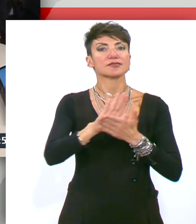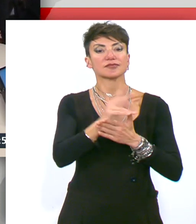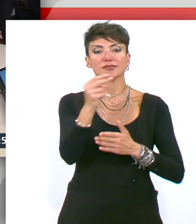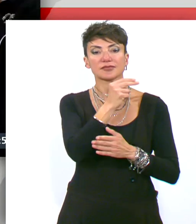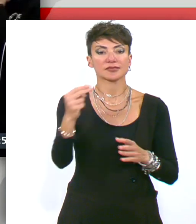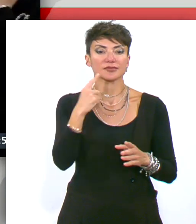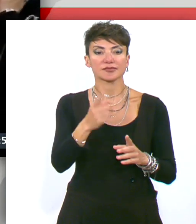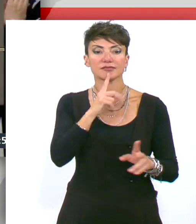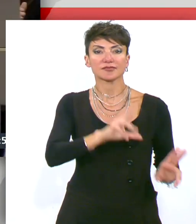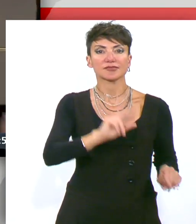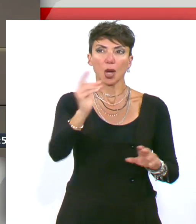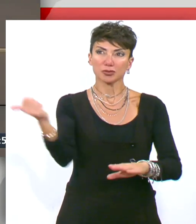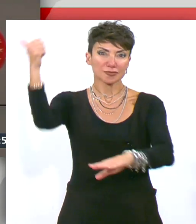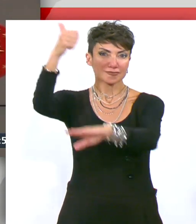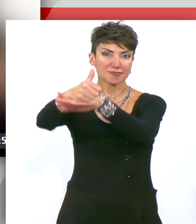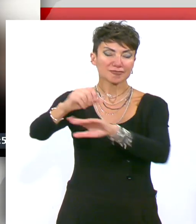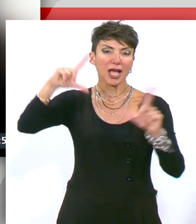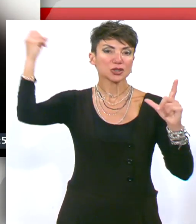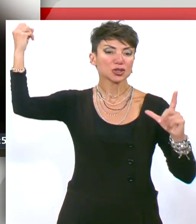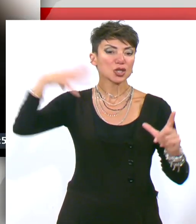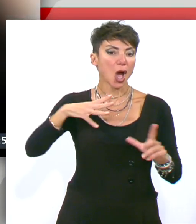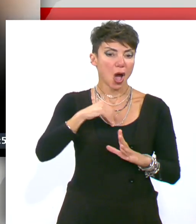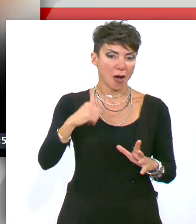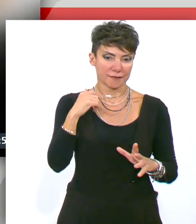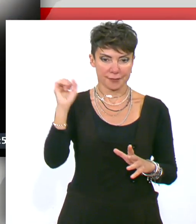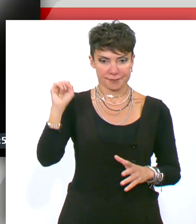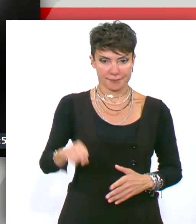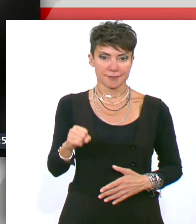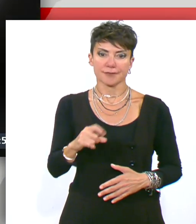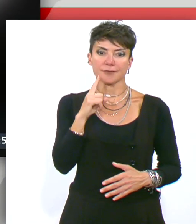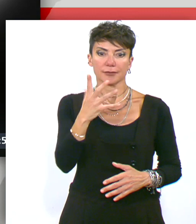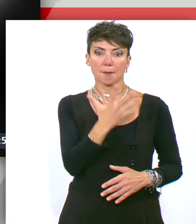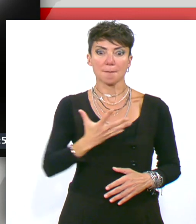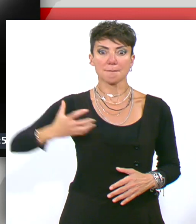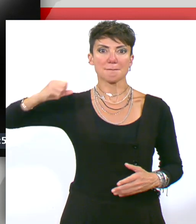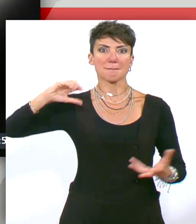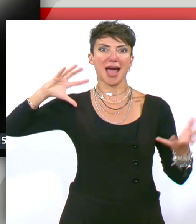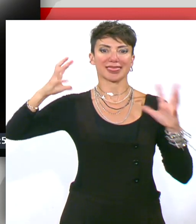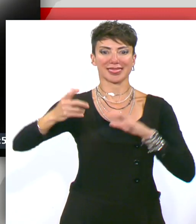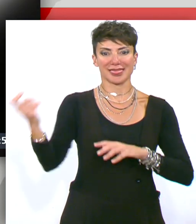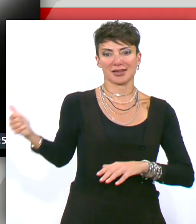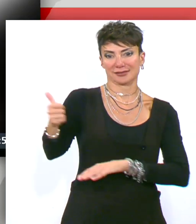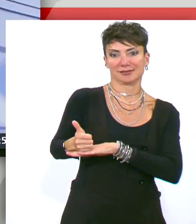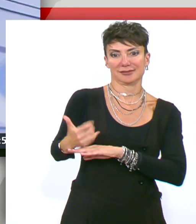προσευχή στην Αγία Σοφία. Σε περίοπτη θέση διακρίνεται και ο οικουμενικός πατριάχης Βαρθολομέος.